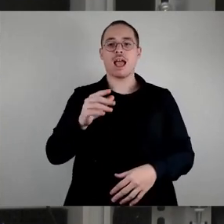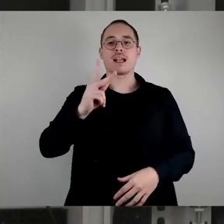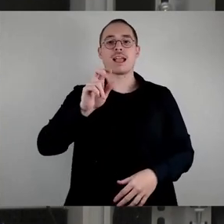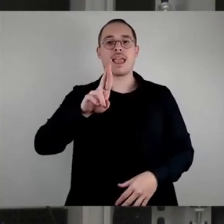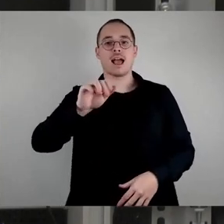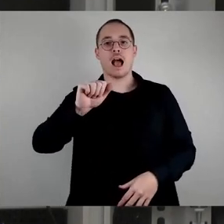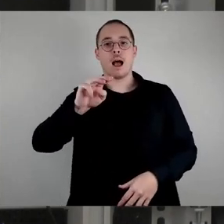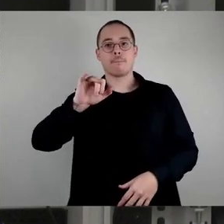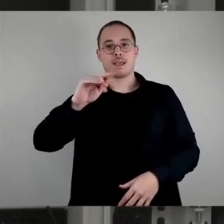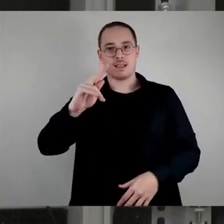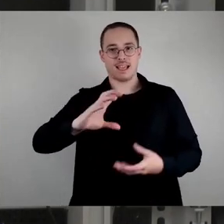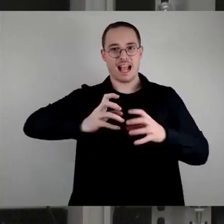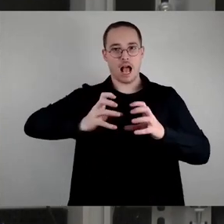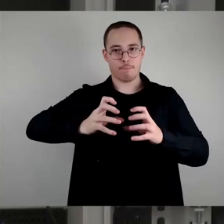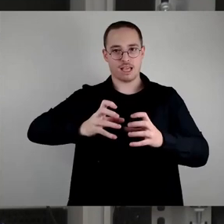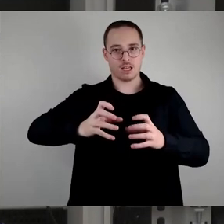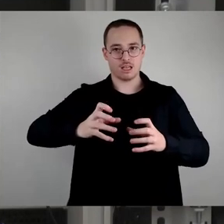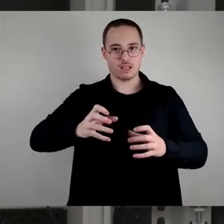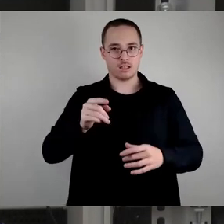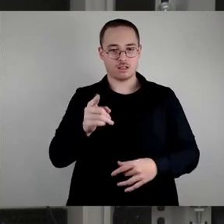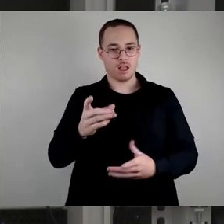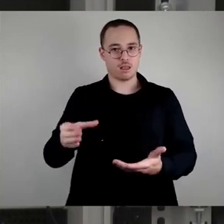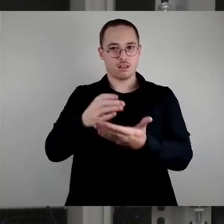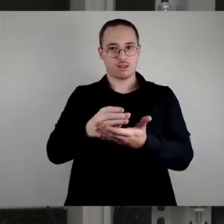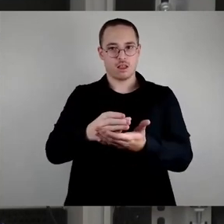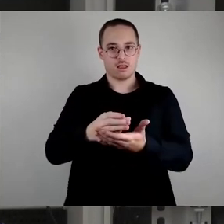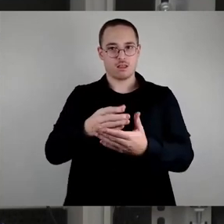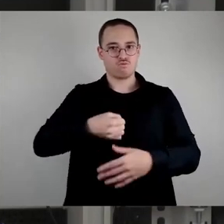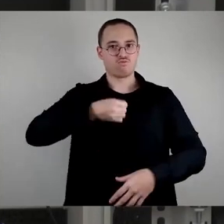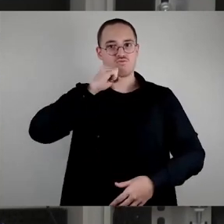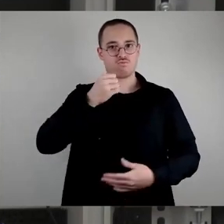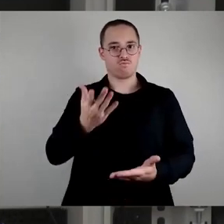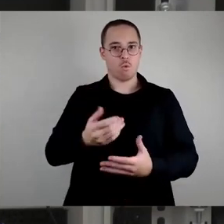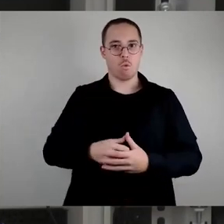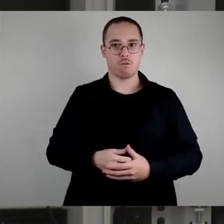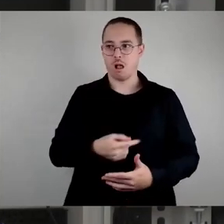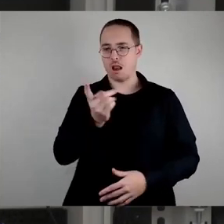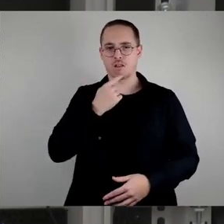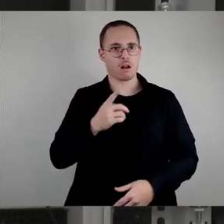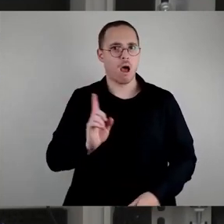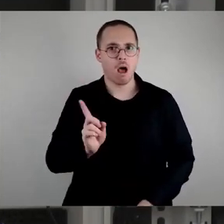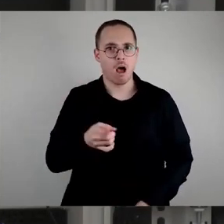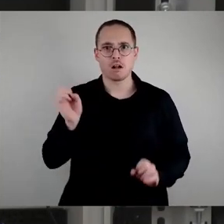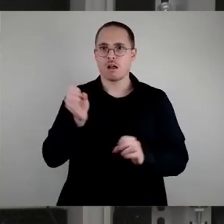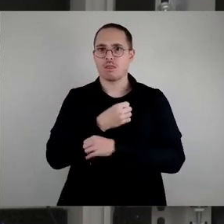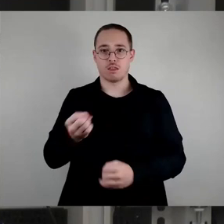mitmachen, ganz, ganz spierig. Ich denke, Sie wissen alle selber, dass das ein Erfolgsmodell ist. Funktioniert super.